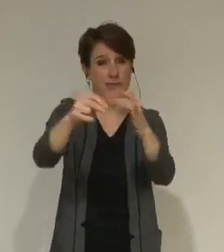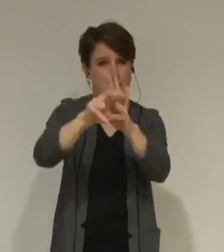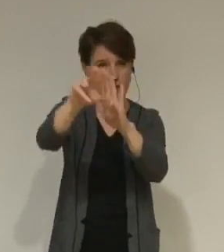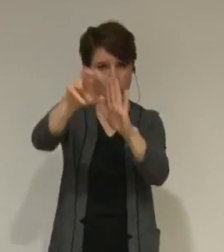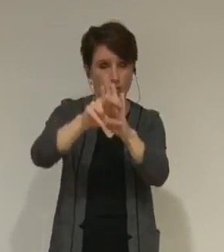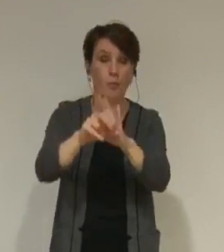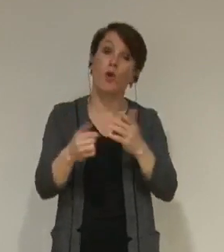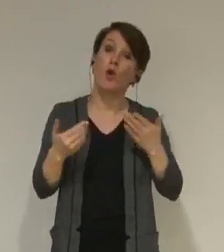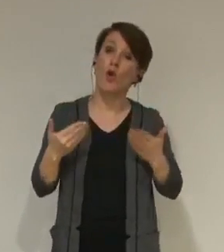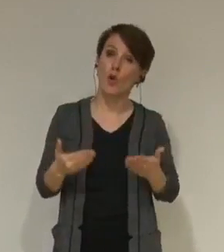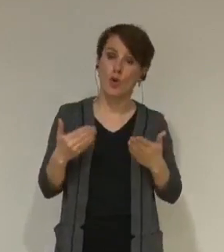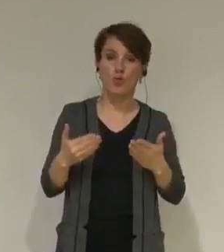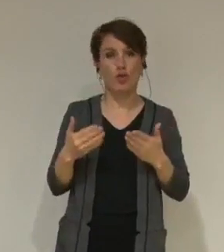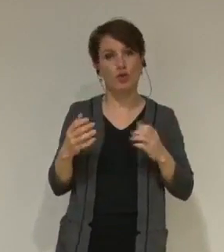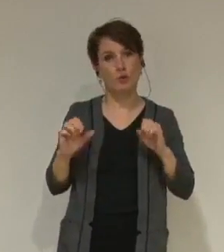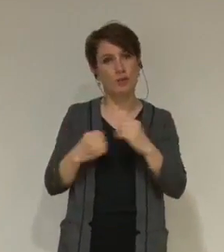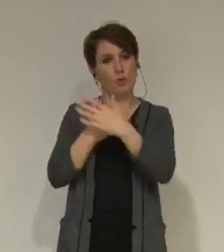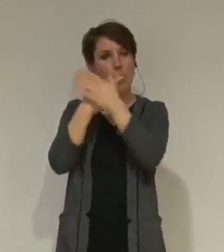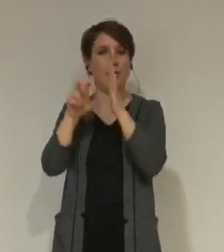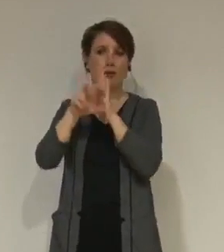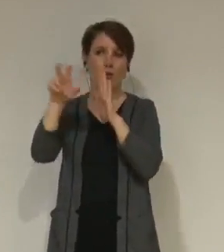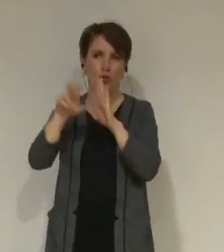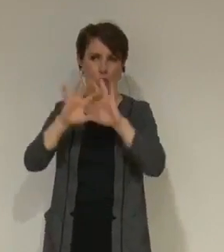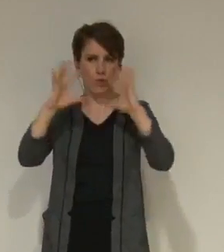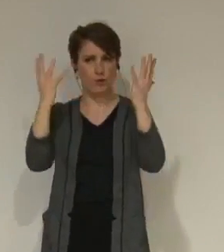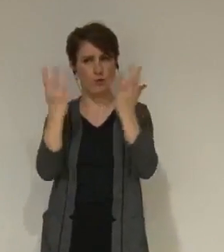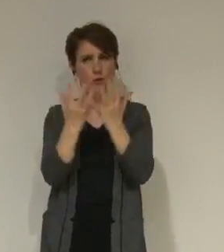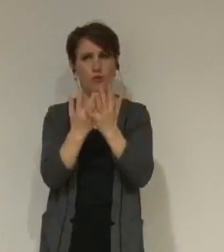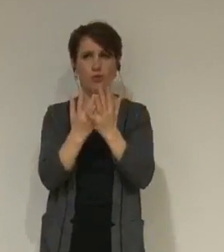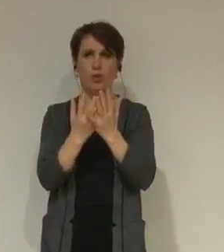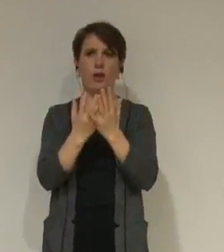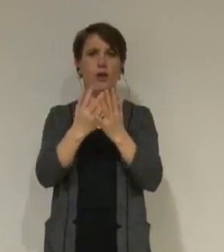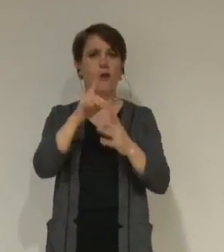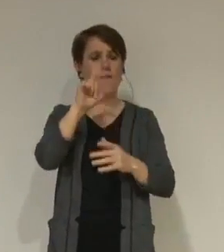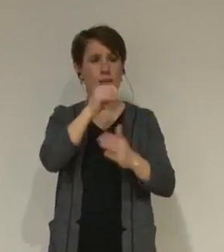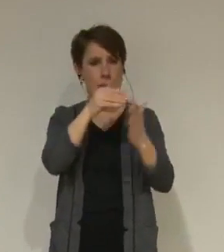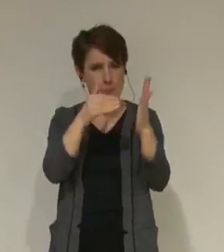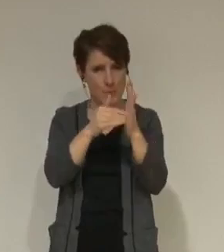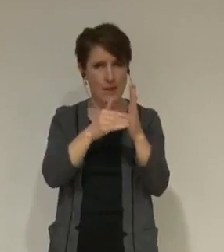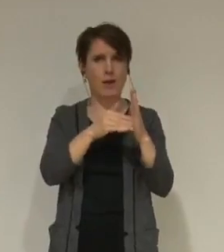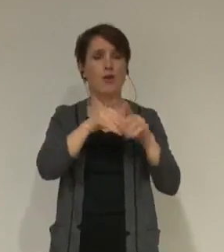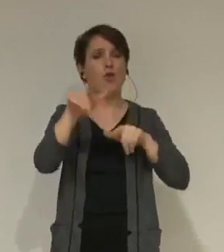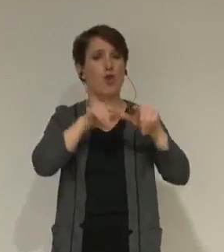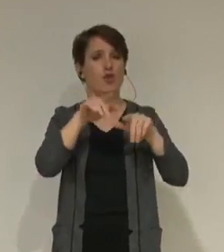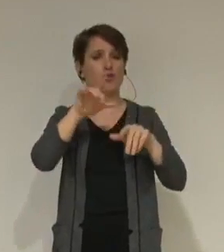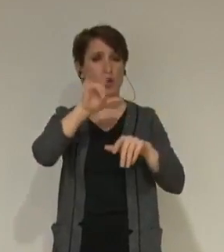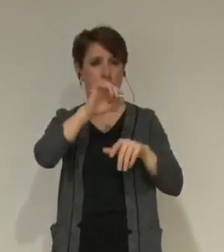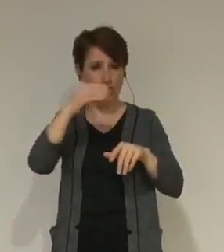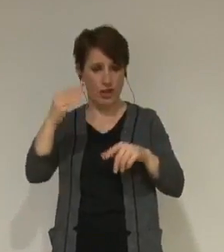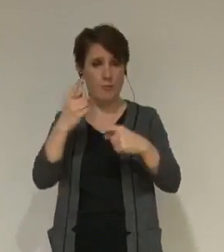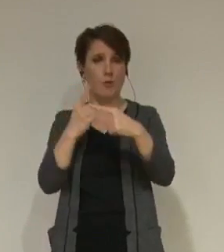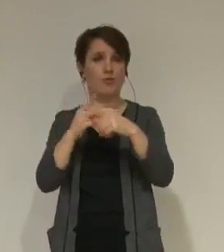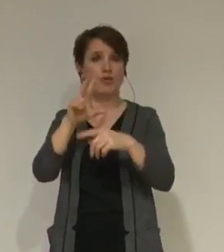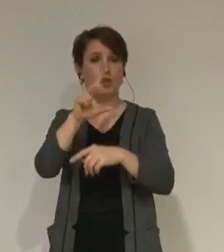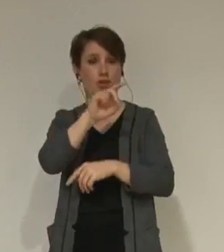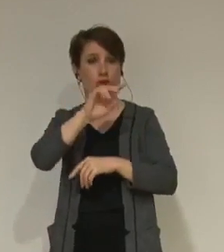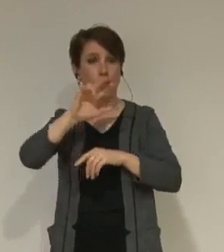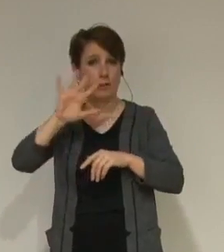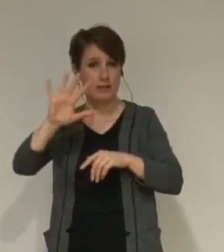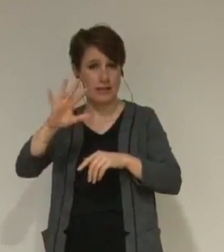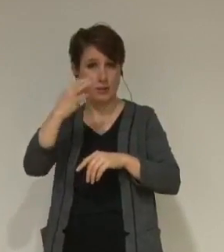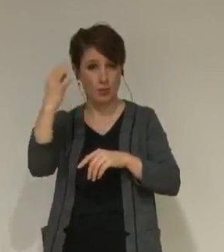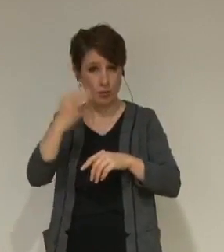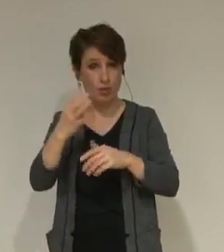métropole grenobloise possède 45 000 logements locatifs sociaux et 39% de logements sociaux dans la construction